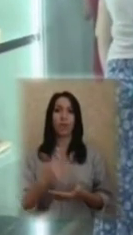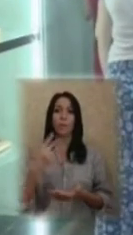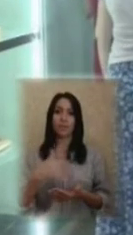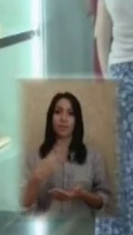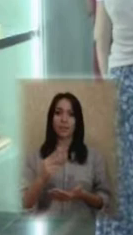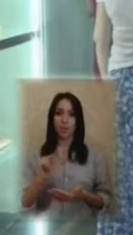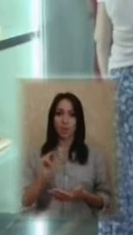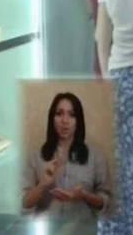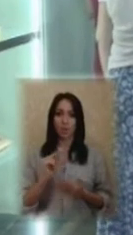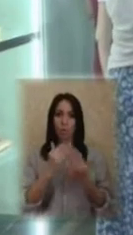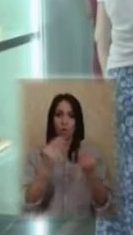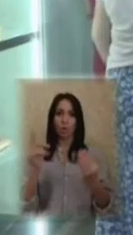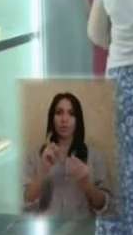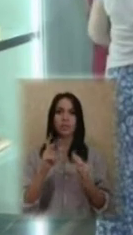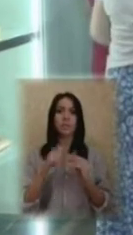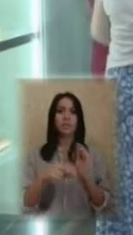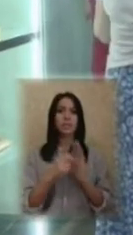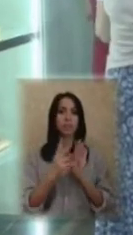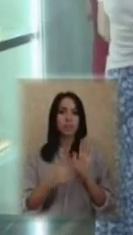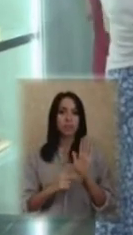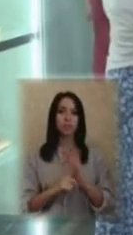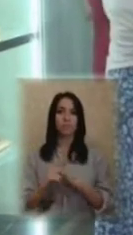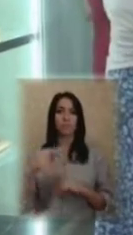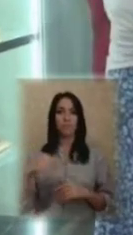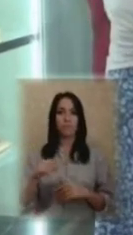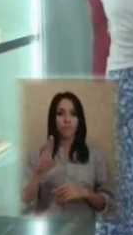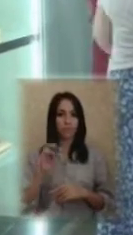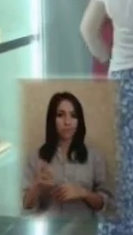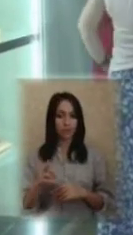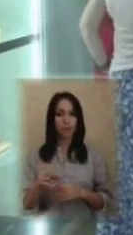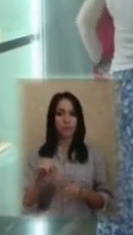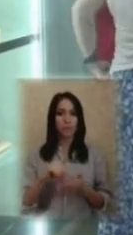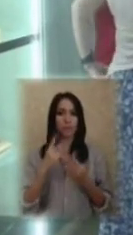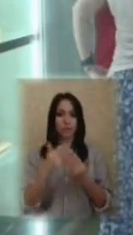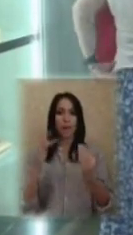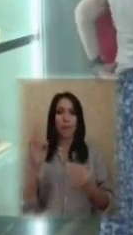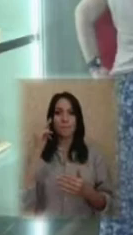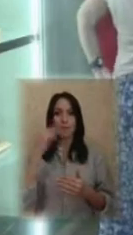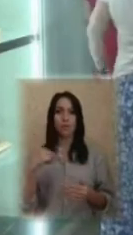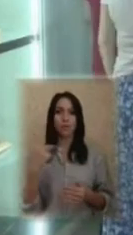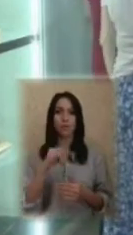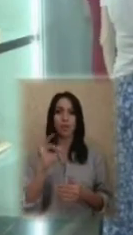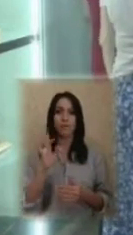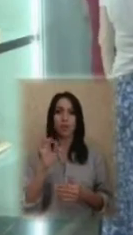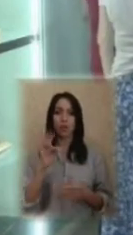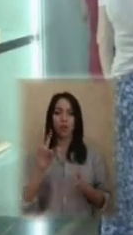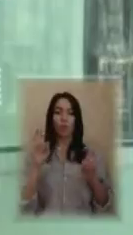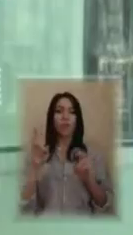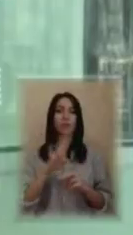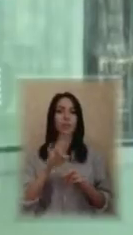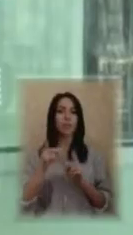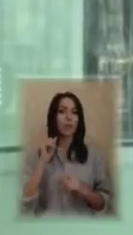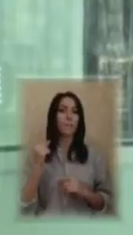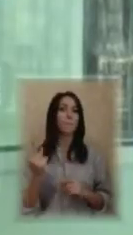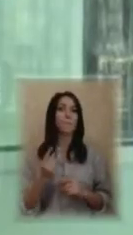17-го, початку 20-го століття представлені на виставці «Православна ікона та церковна старовина». Вперше експонується